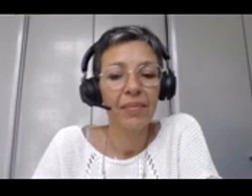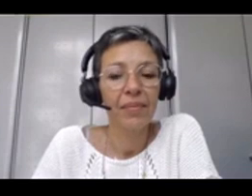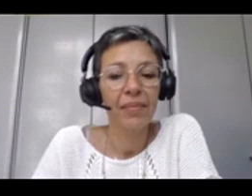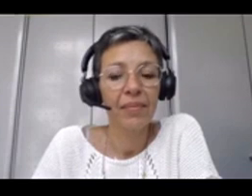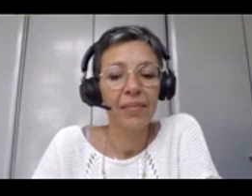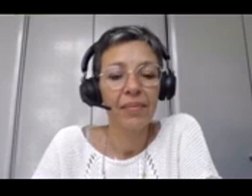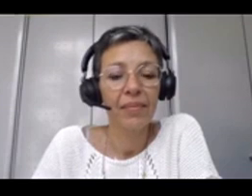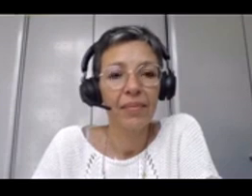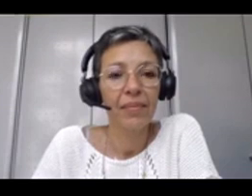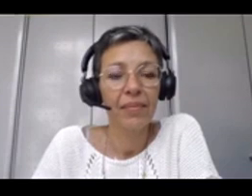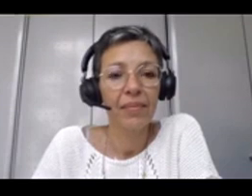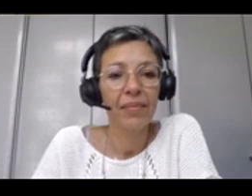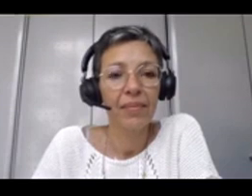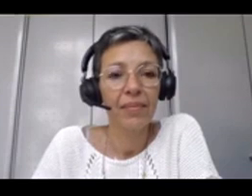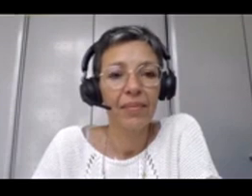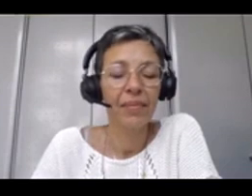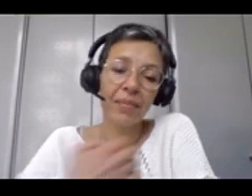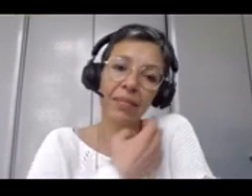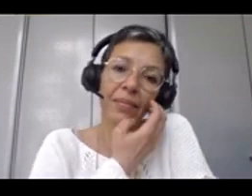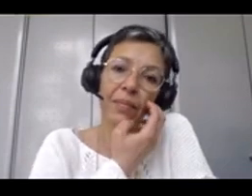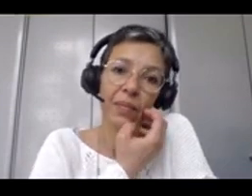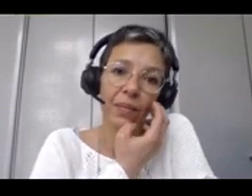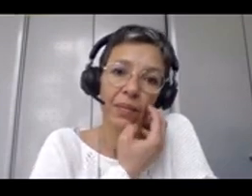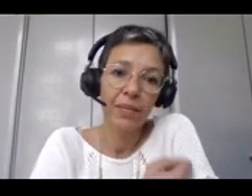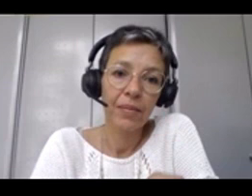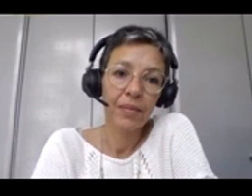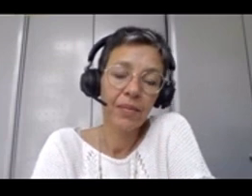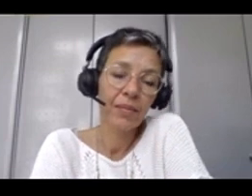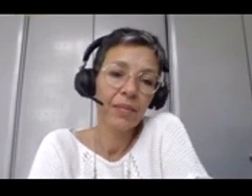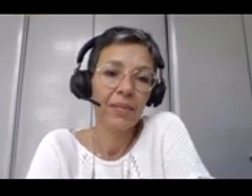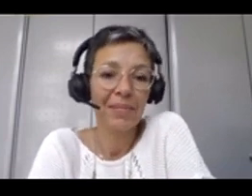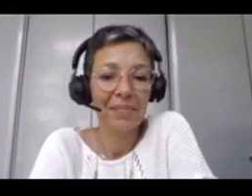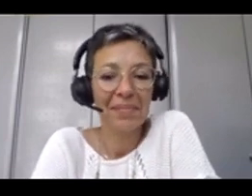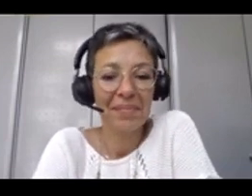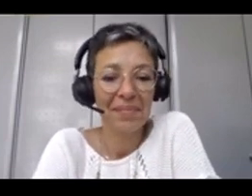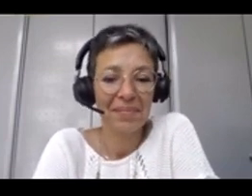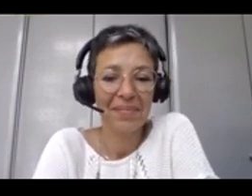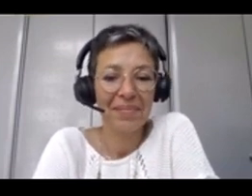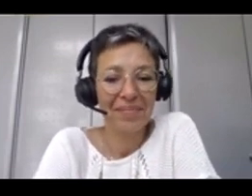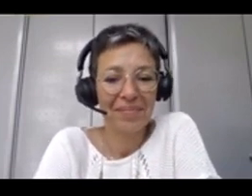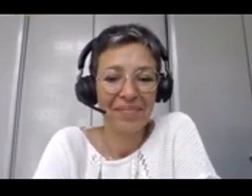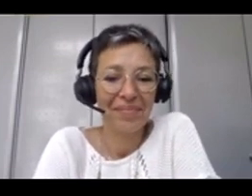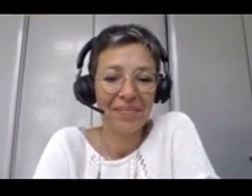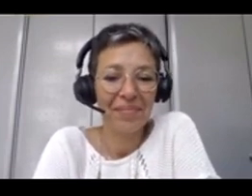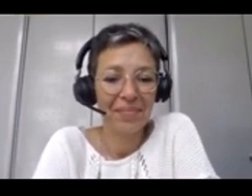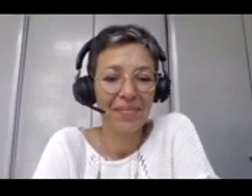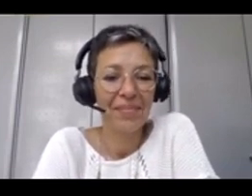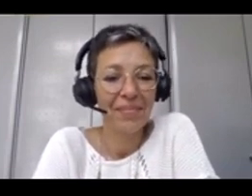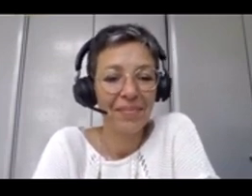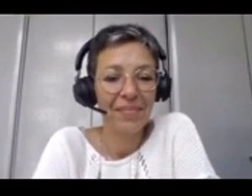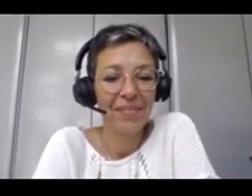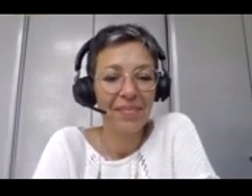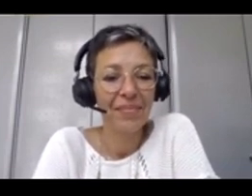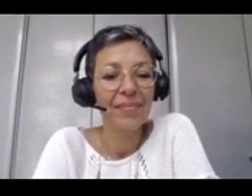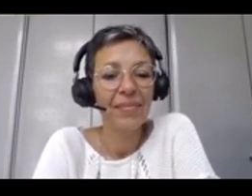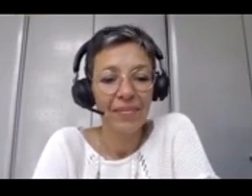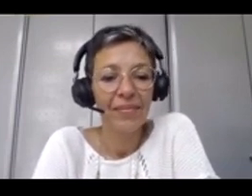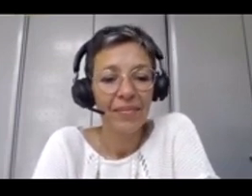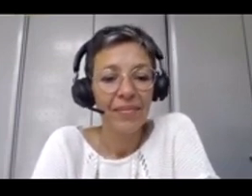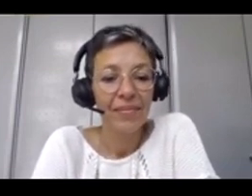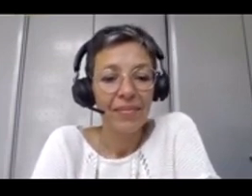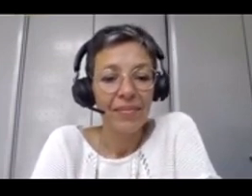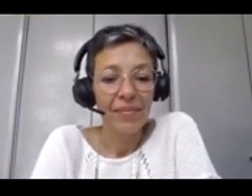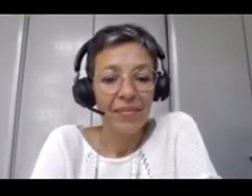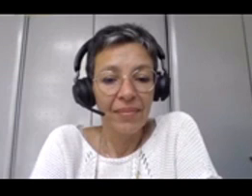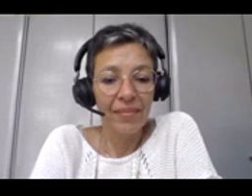commission jeune, on a moins de 10 ans, on a déjà à notre catalogue un corpus de normes très important. Donc, on a hérité d'un certain nombre de normes. Et notre